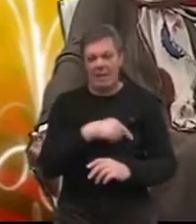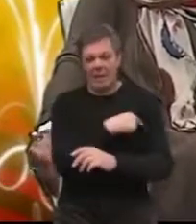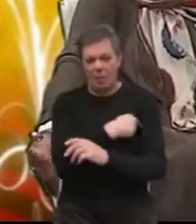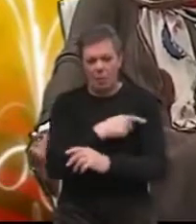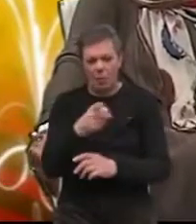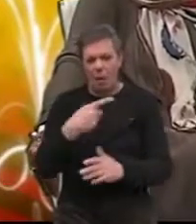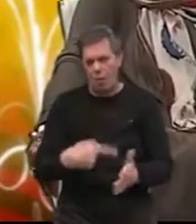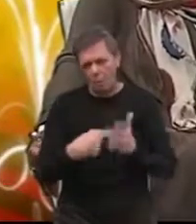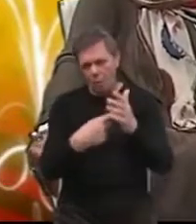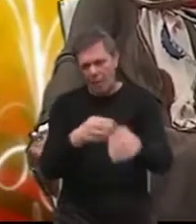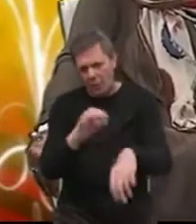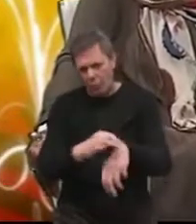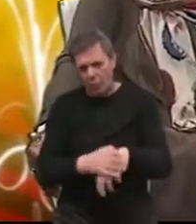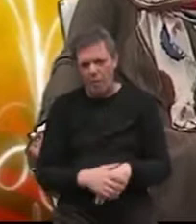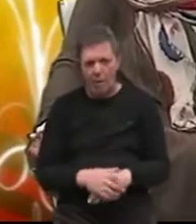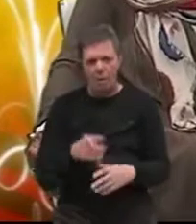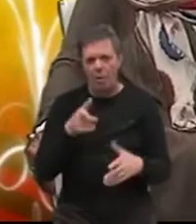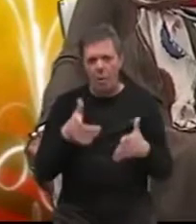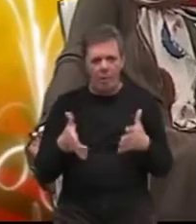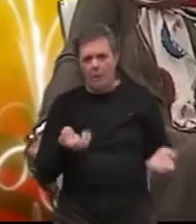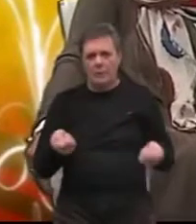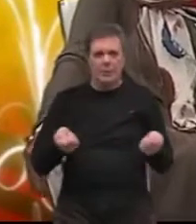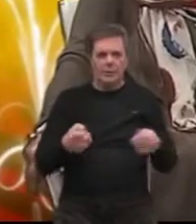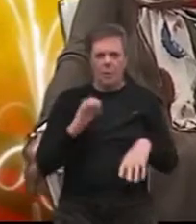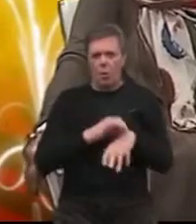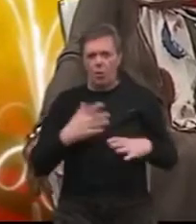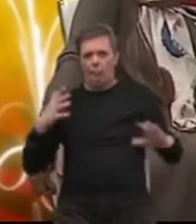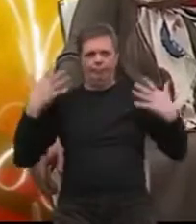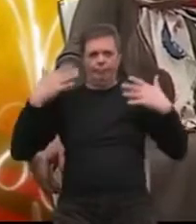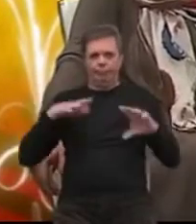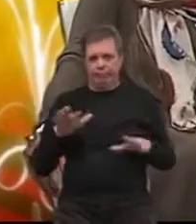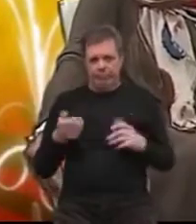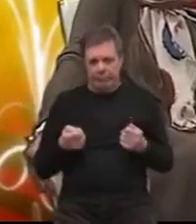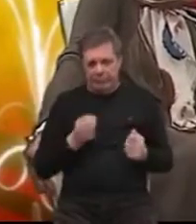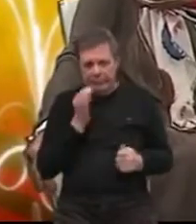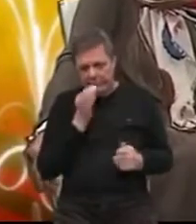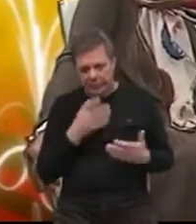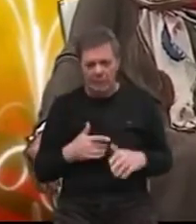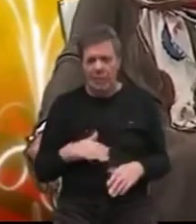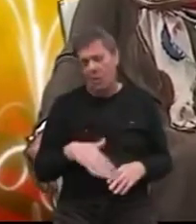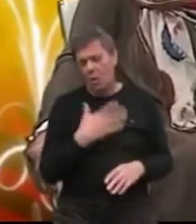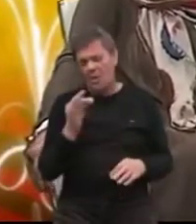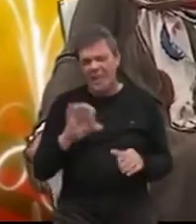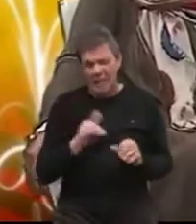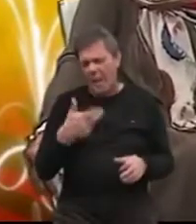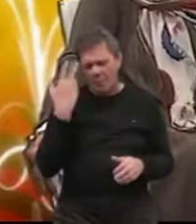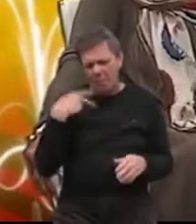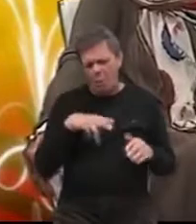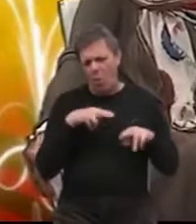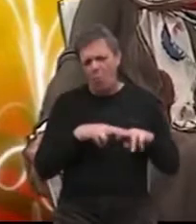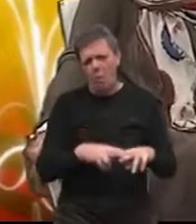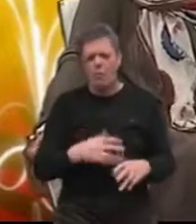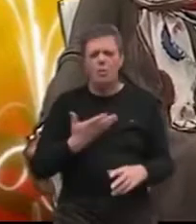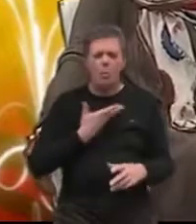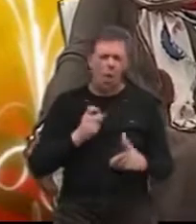I onda je ona to pokazala lječnicima. Onda je nastala zbilja strka. S time da je za deset dana koliko je bio u toj bolnici,